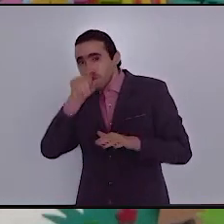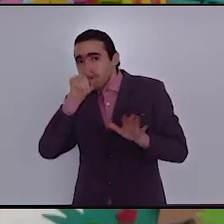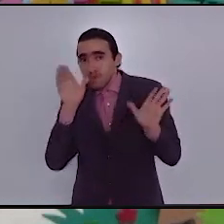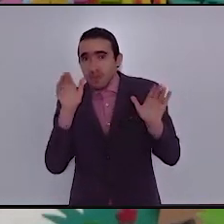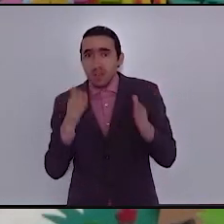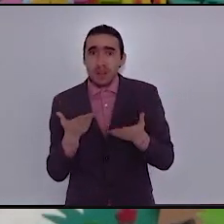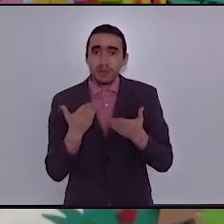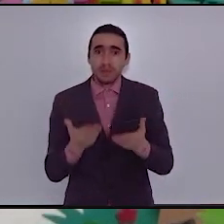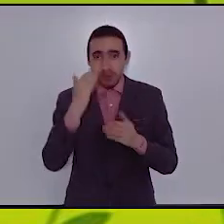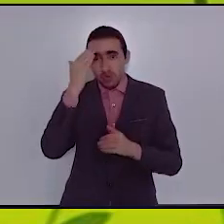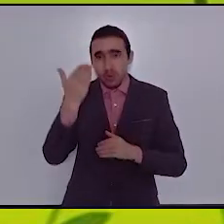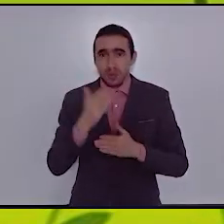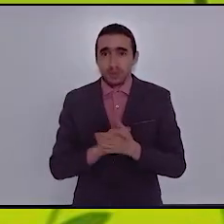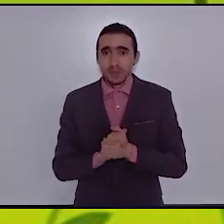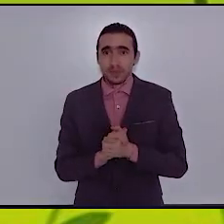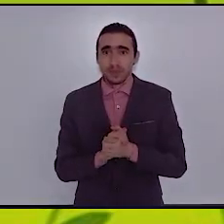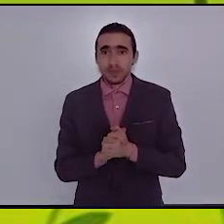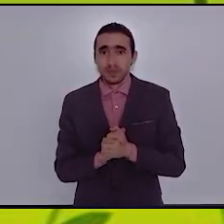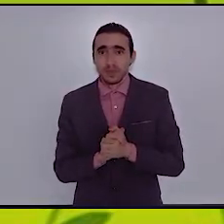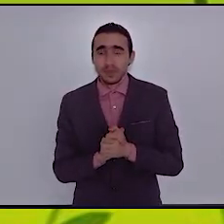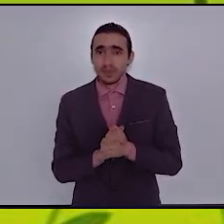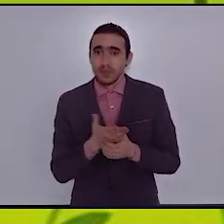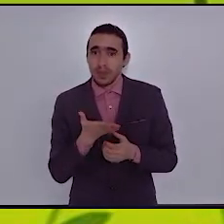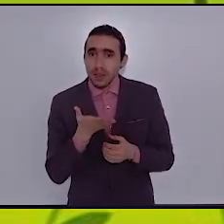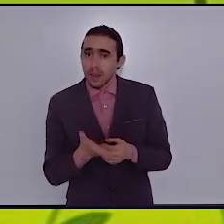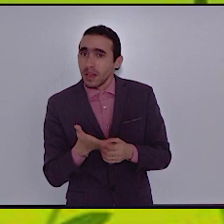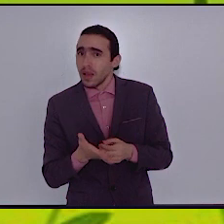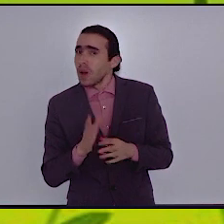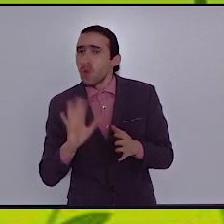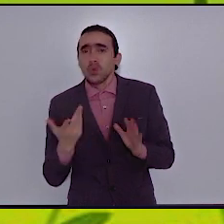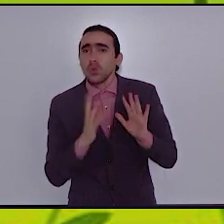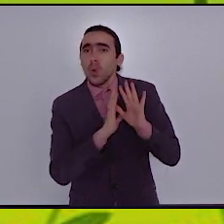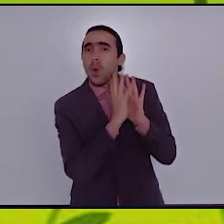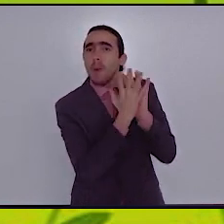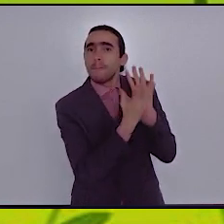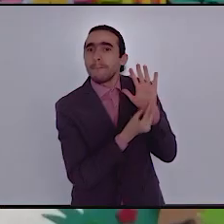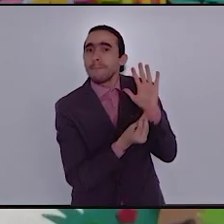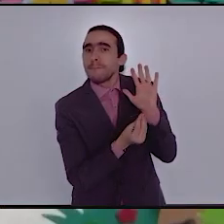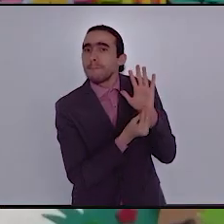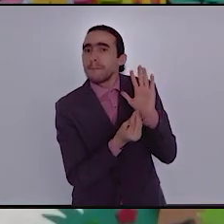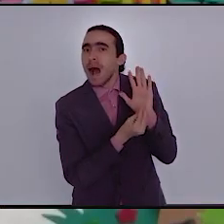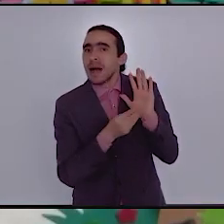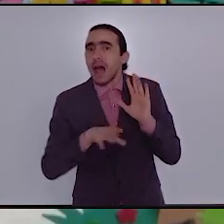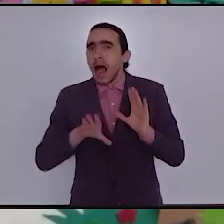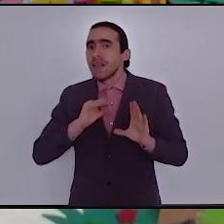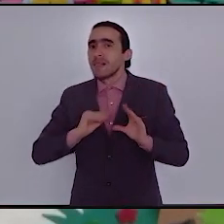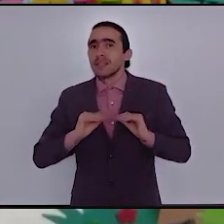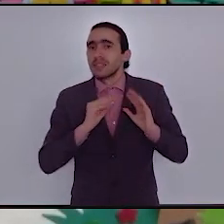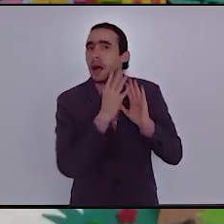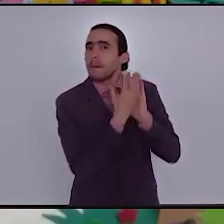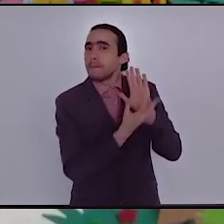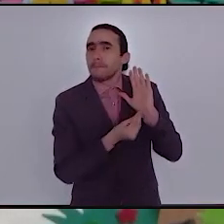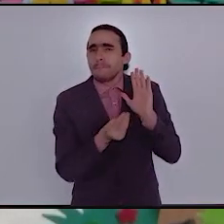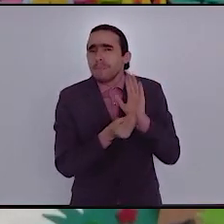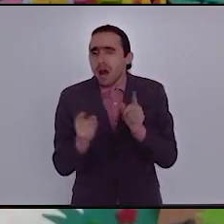لكم إذن ما المعنى العام للنص؟ ما المعنى العام للنص؟